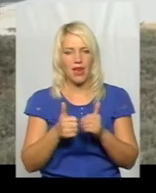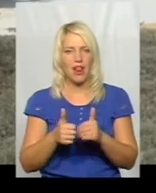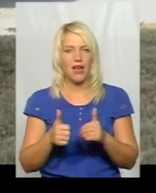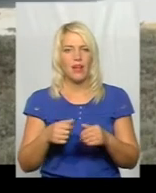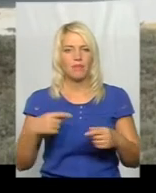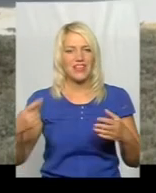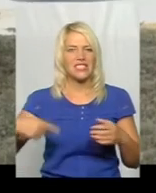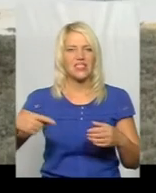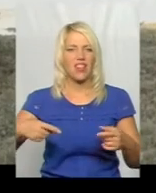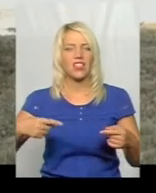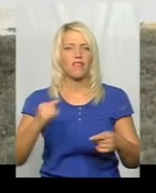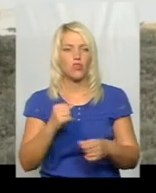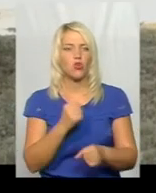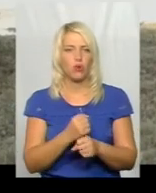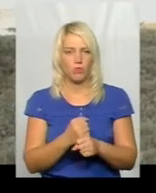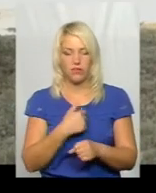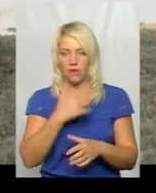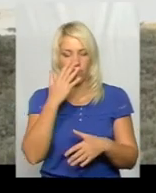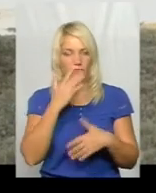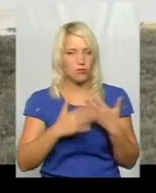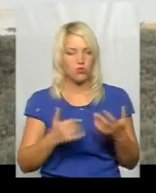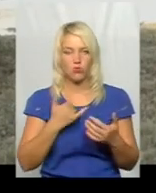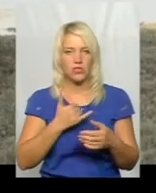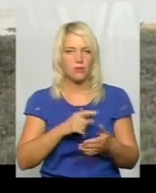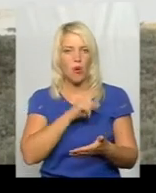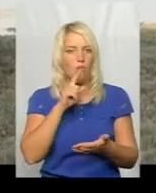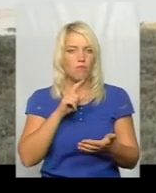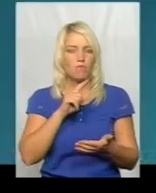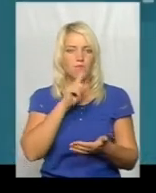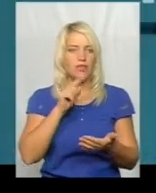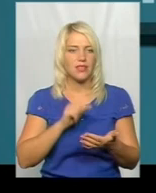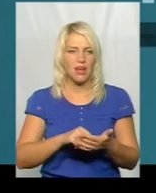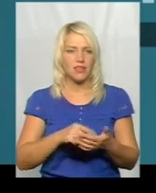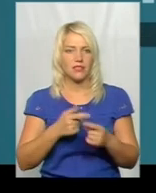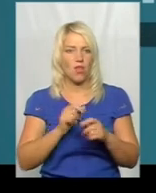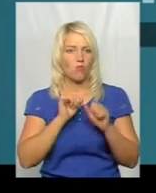Вибачте, в нас питання оборони найболючіше. А в нас діти не хочуть туди йти.